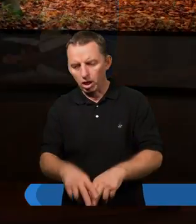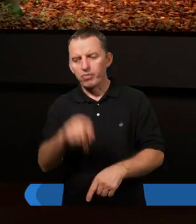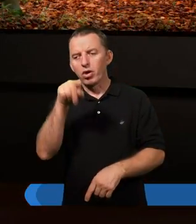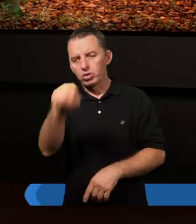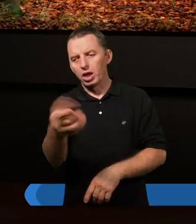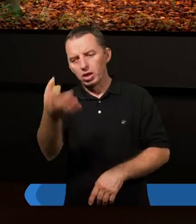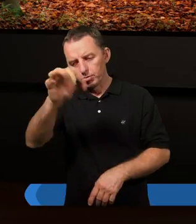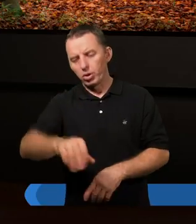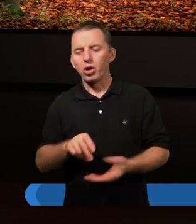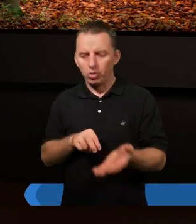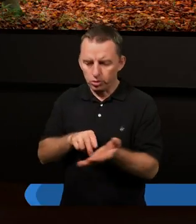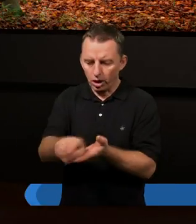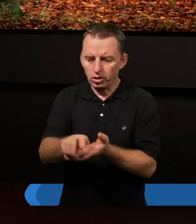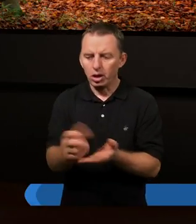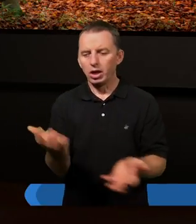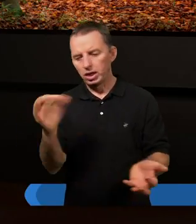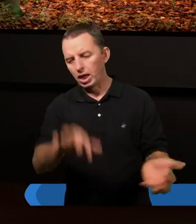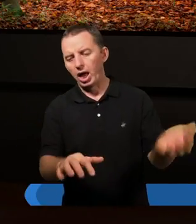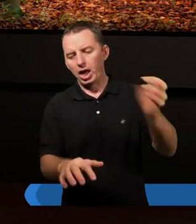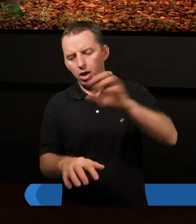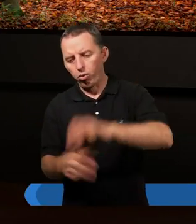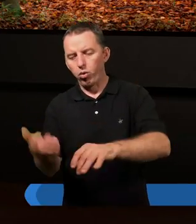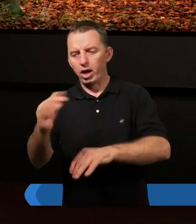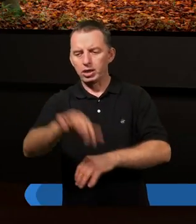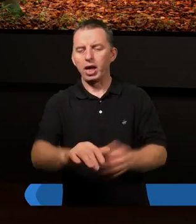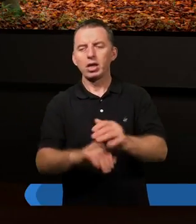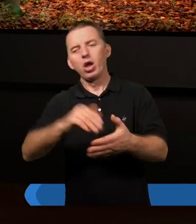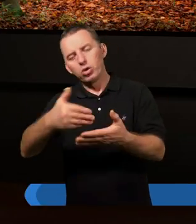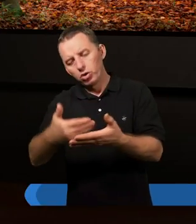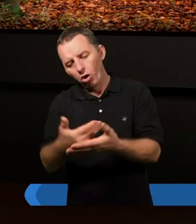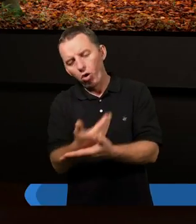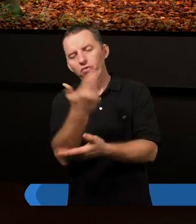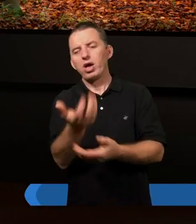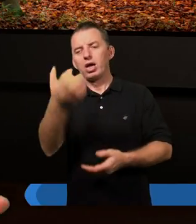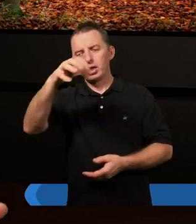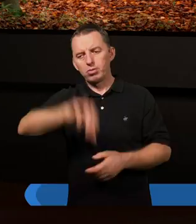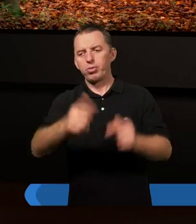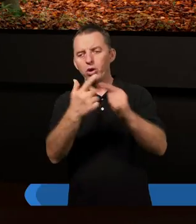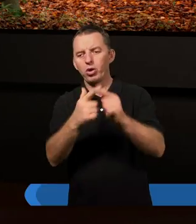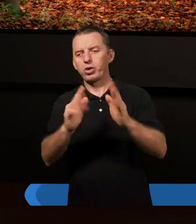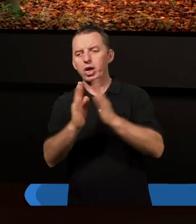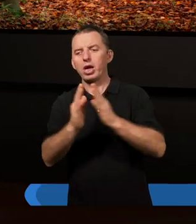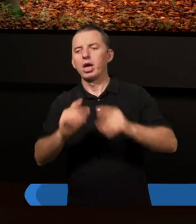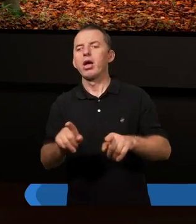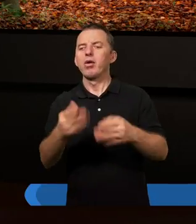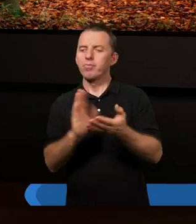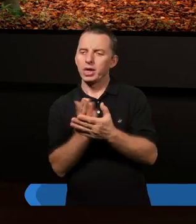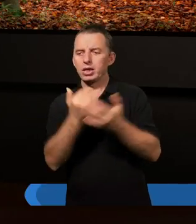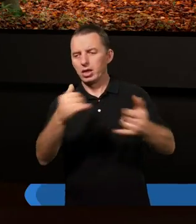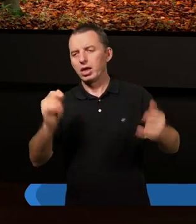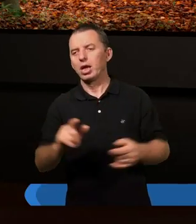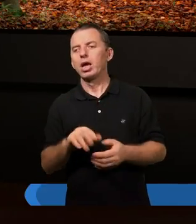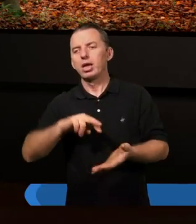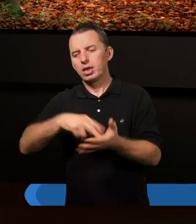a on szedł zakładać nowe zbory. I między innymi też miał